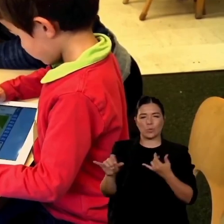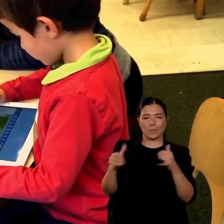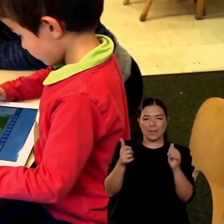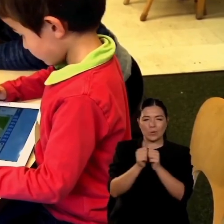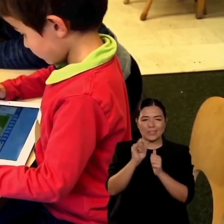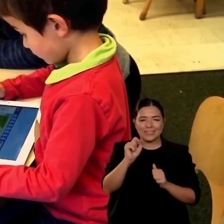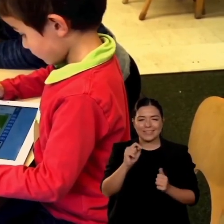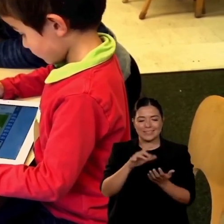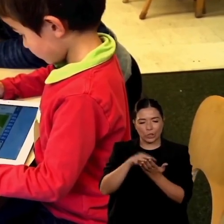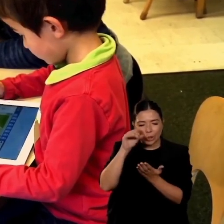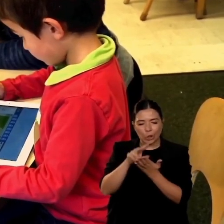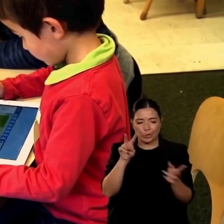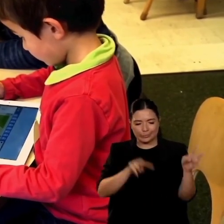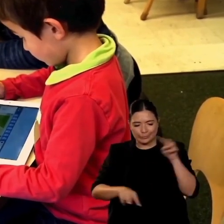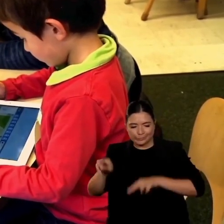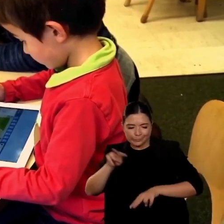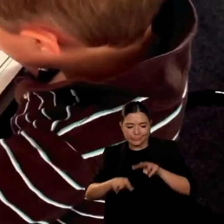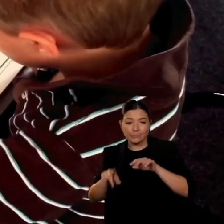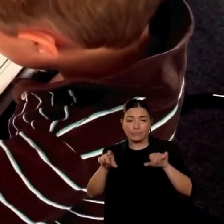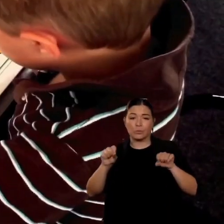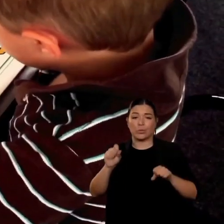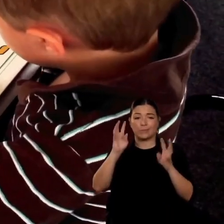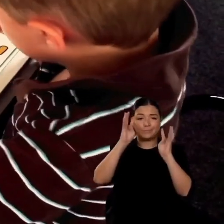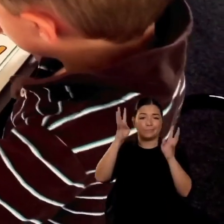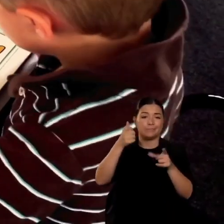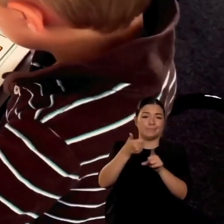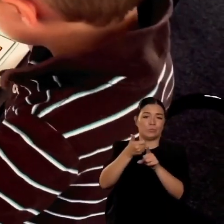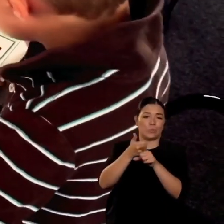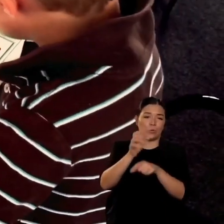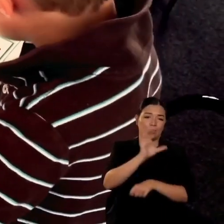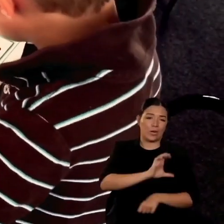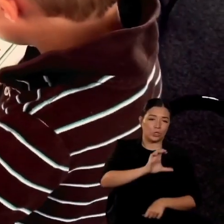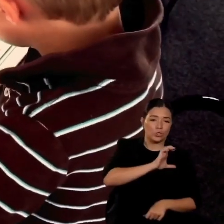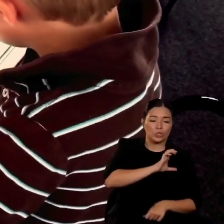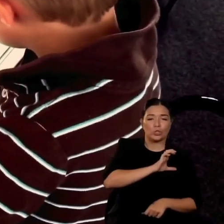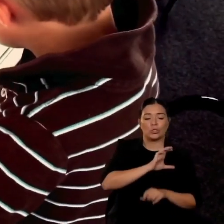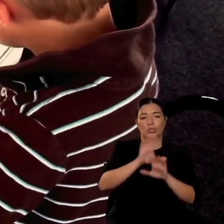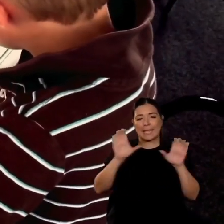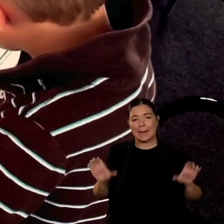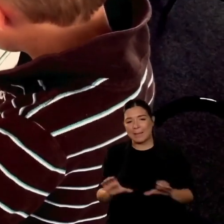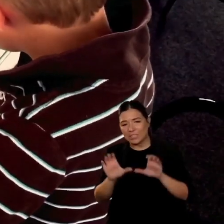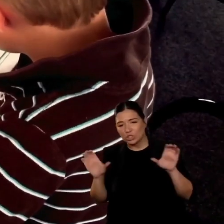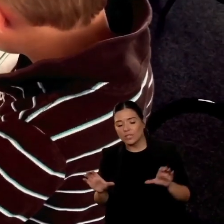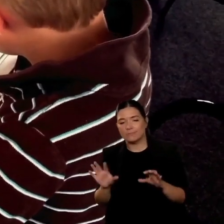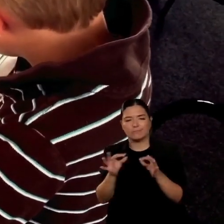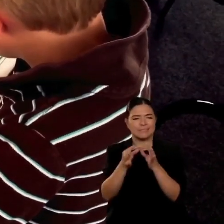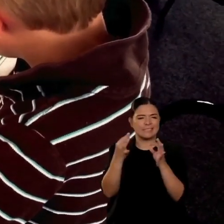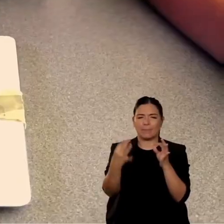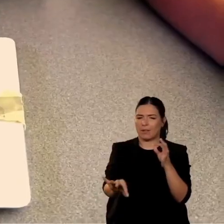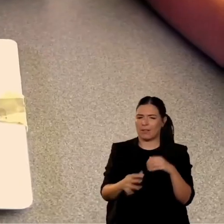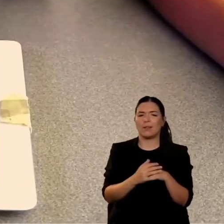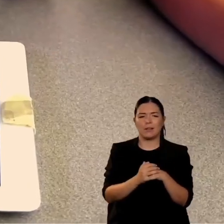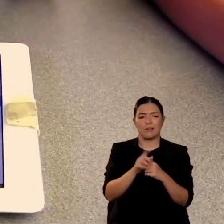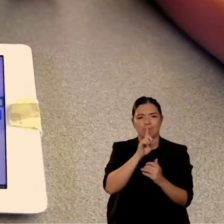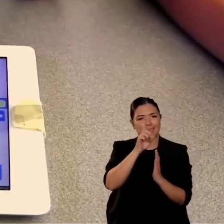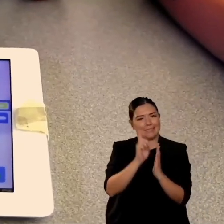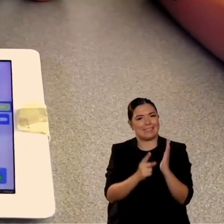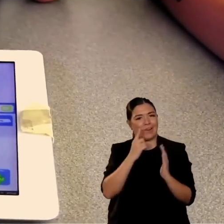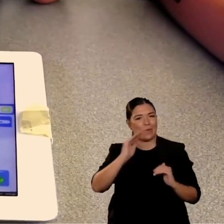è disegnato per bambini piccoli ma allo stesso tempo stiamo lavorando con la web imagination per lavorare con